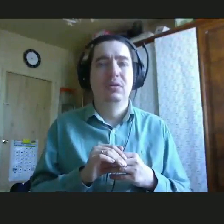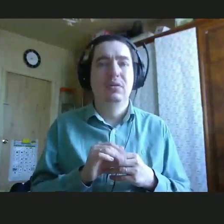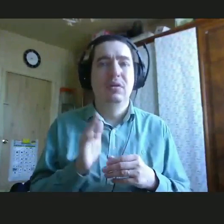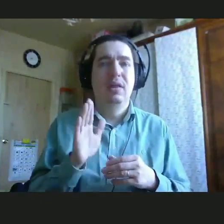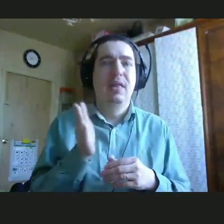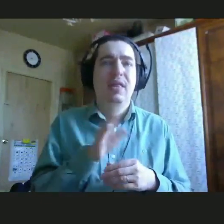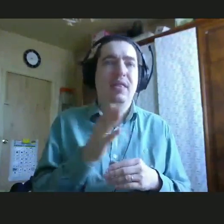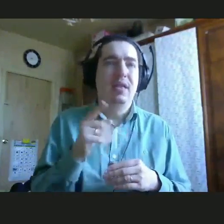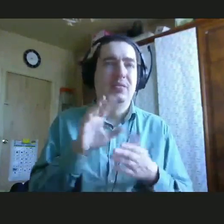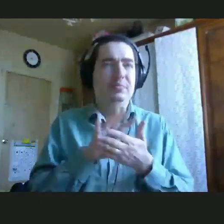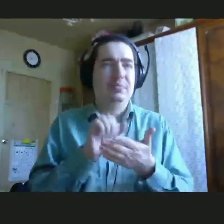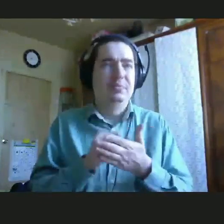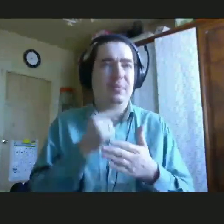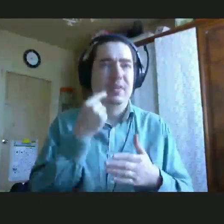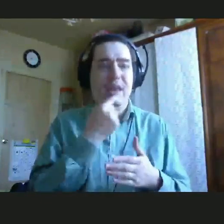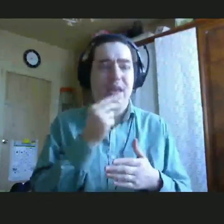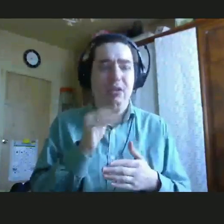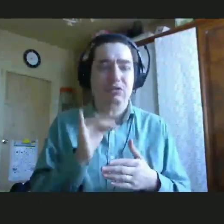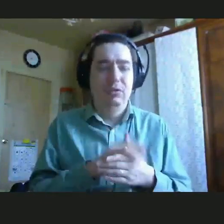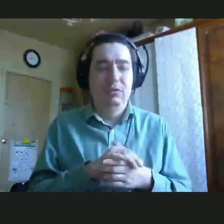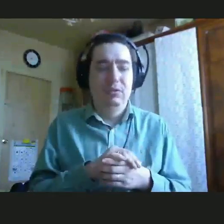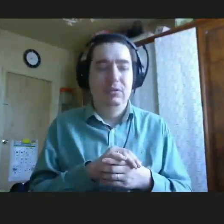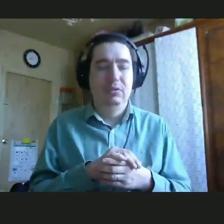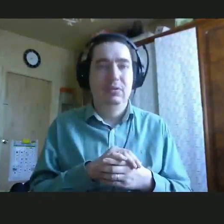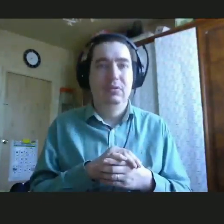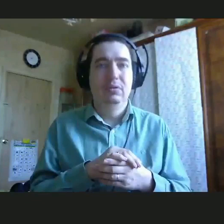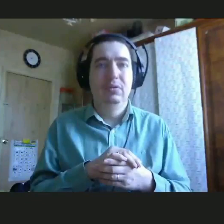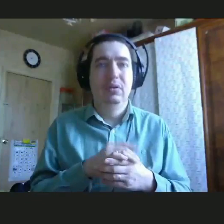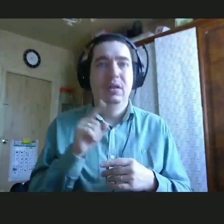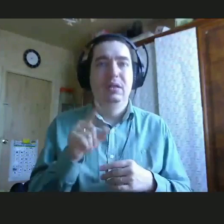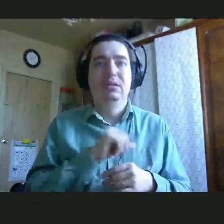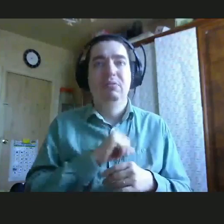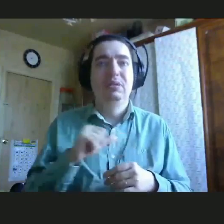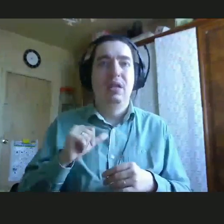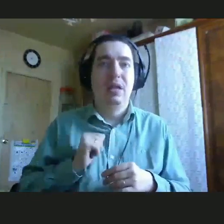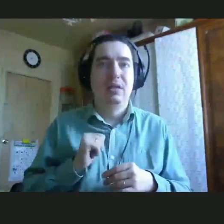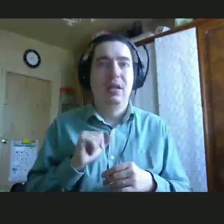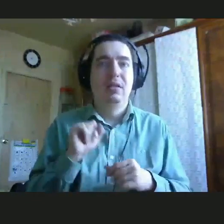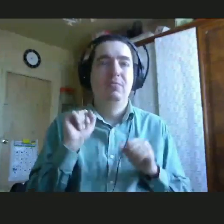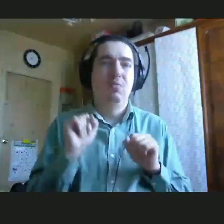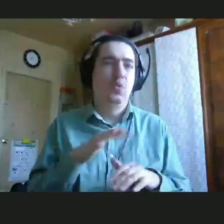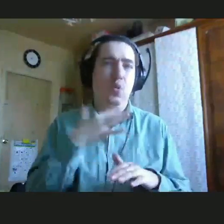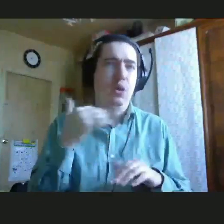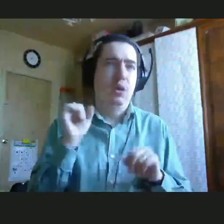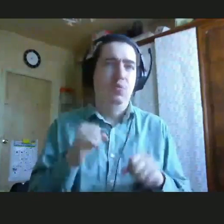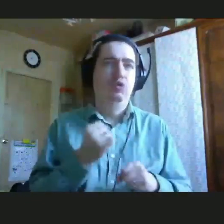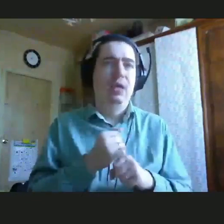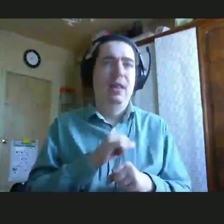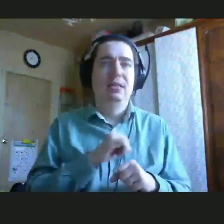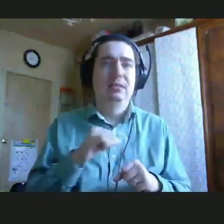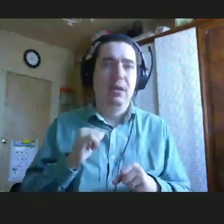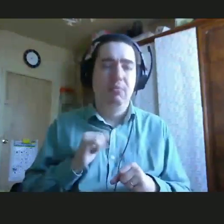задороженность речи, но в целом она вполне себе самостоятельная, она много что может делать сама, у нее великолепно